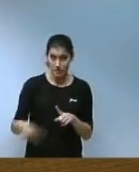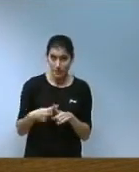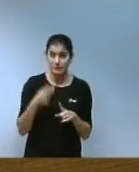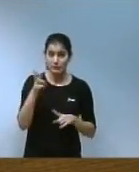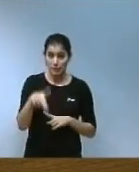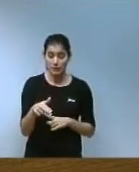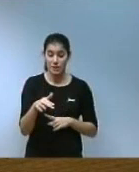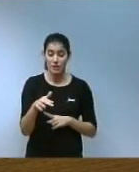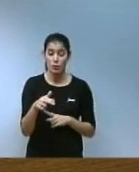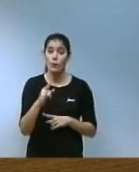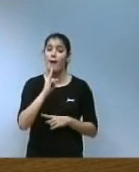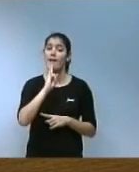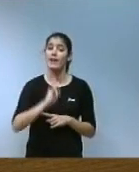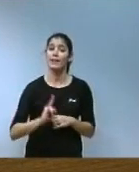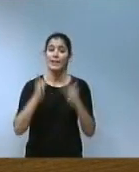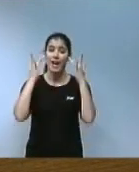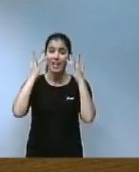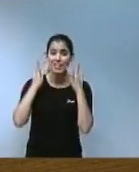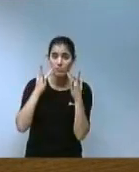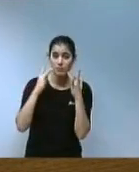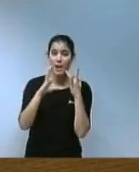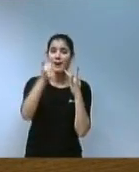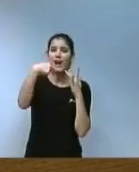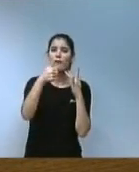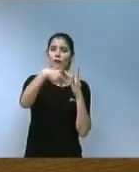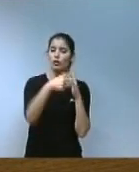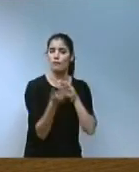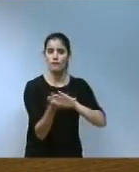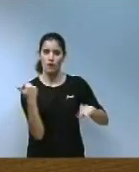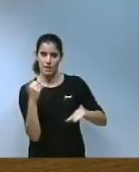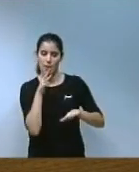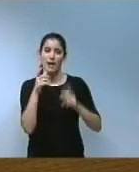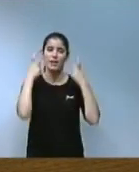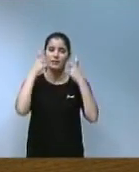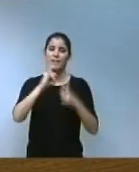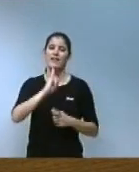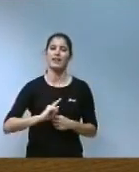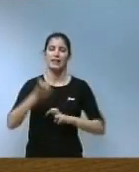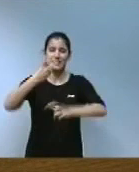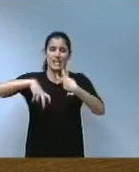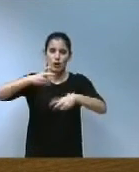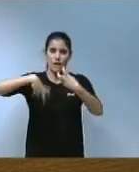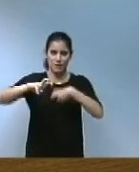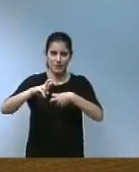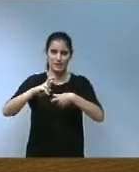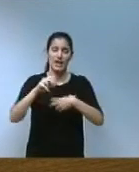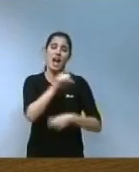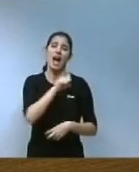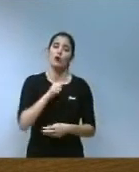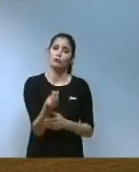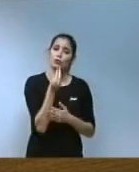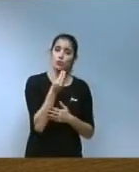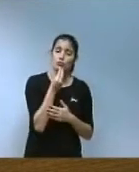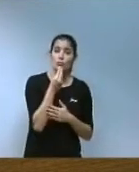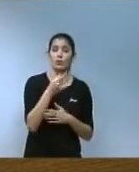en una energia neta i descarbonitzada basada en les energies renovables, l'autoconsum i l'eficiència energètica, en un